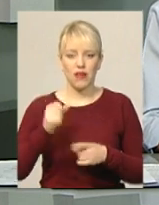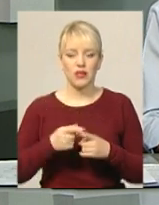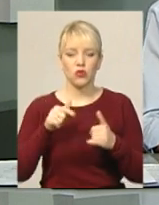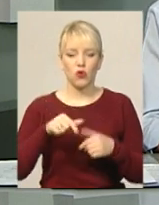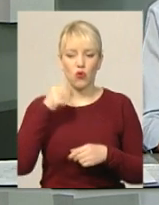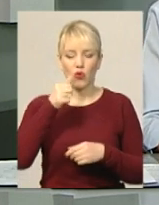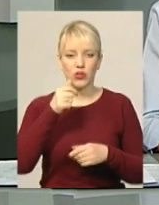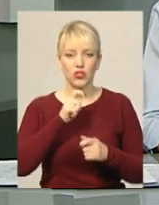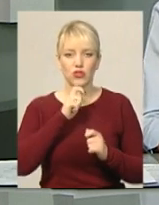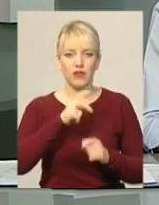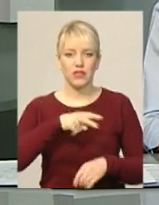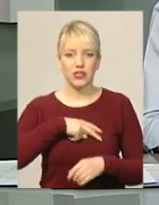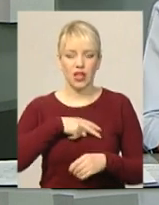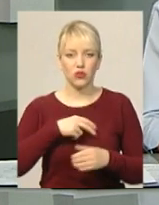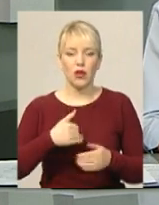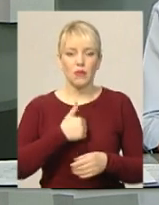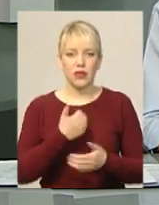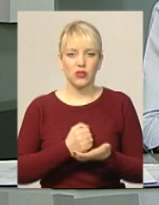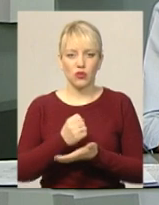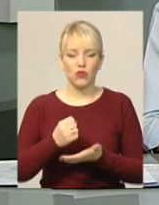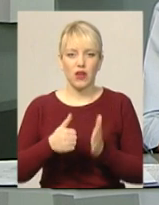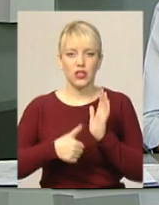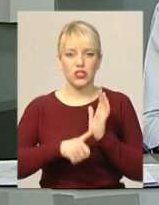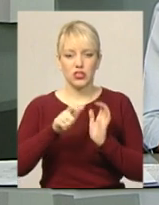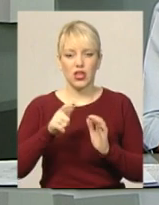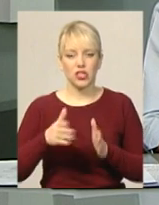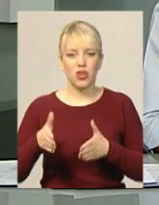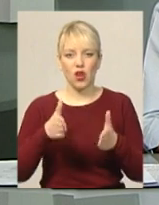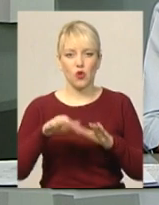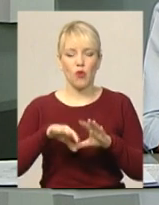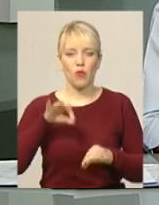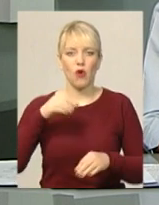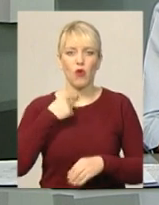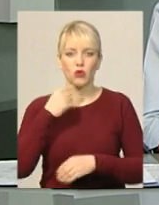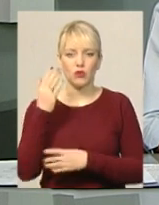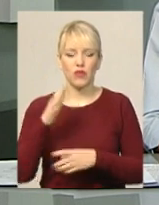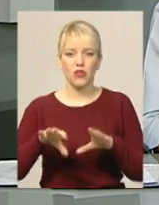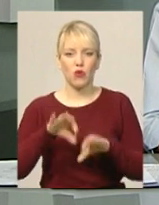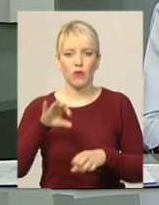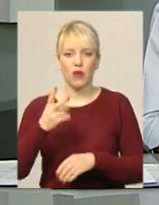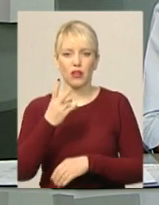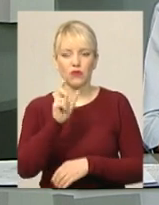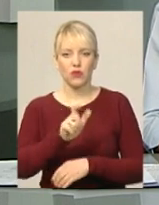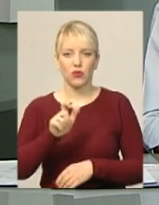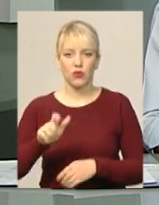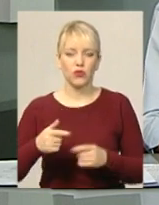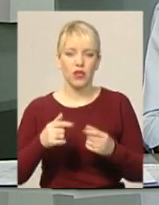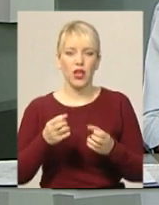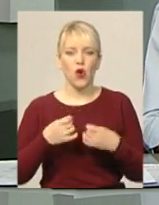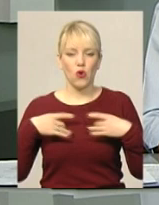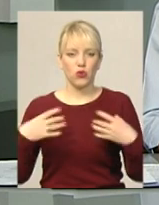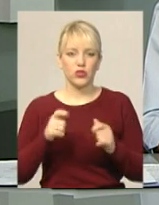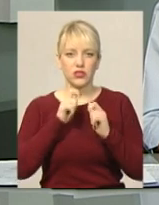відзнаку претендувало шестеро краян. Серед них шляхом голосування обрали двох. Урочисте вручення премії відбудеться о п'ятницю, 9